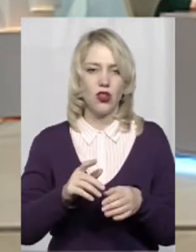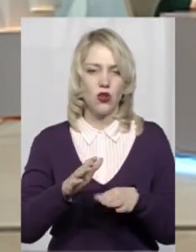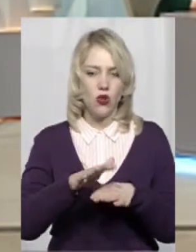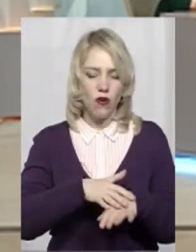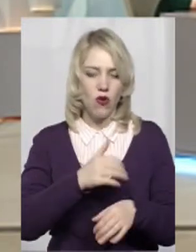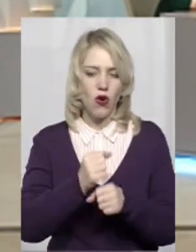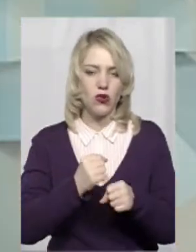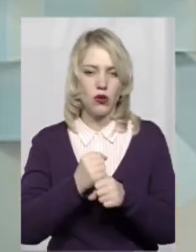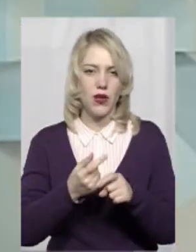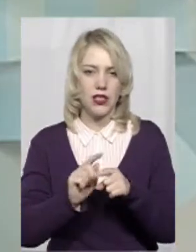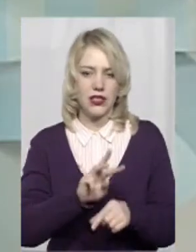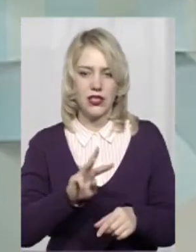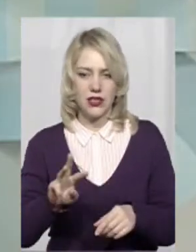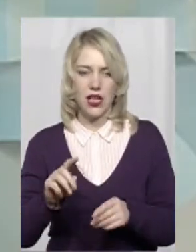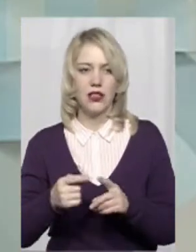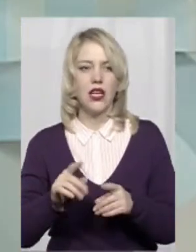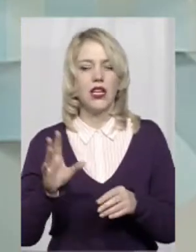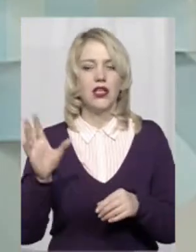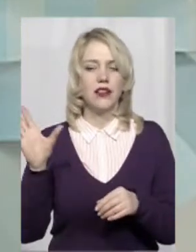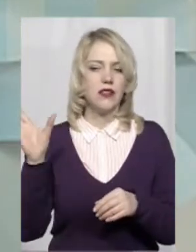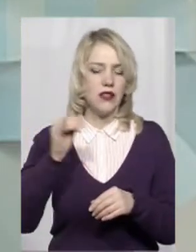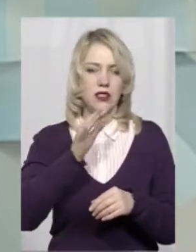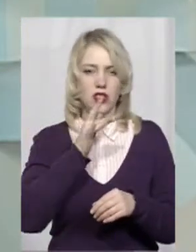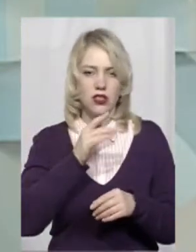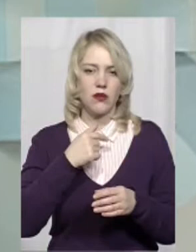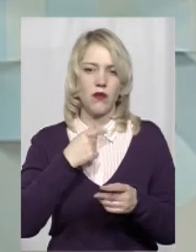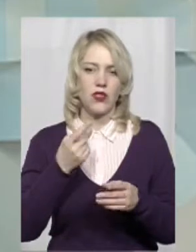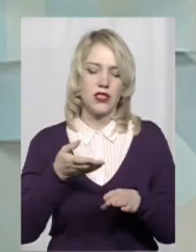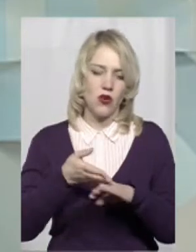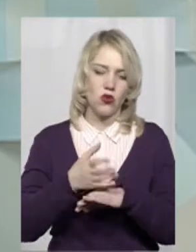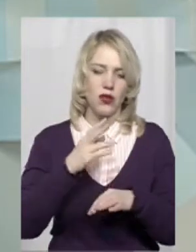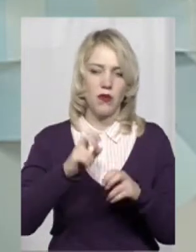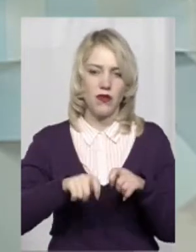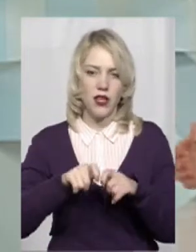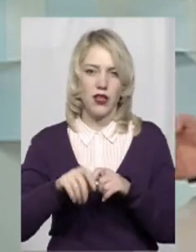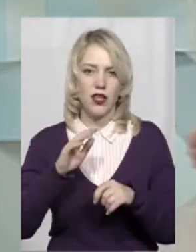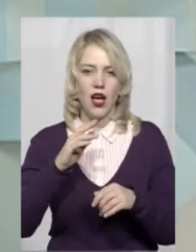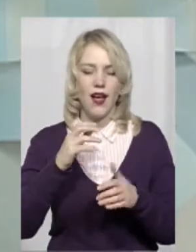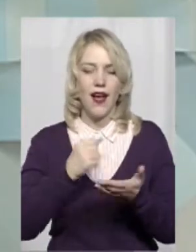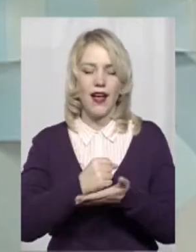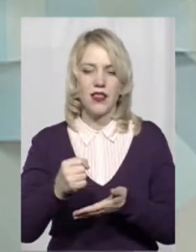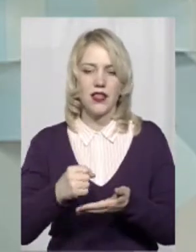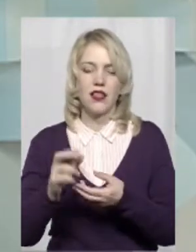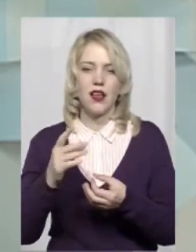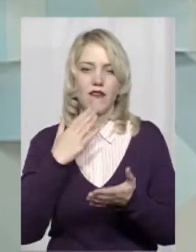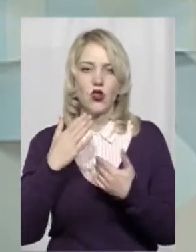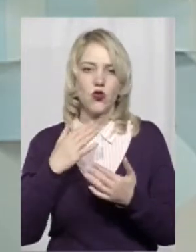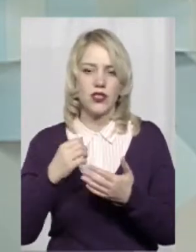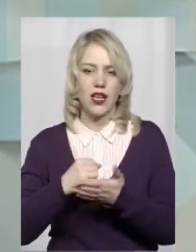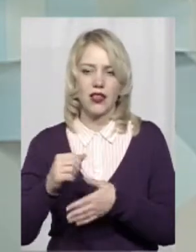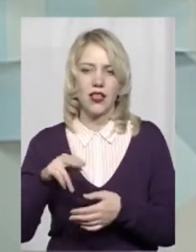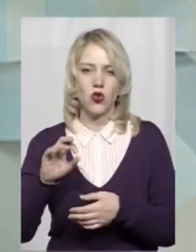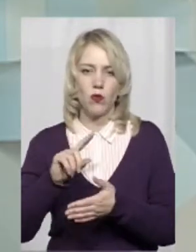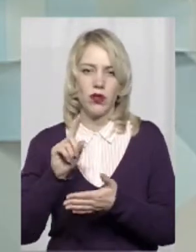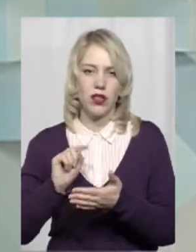усіх джерелах намагаємось говорити, що люди, заходьте, перевіряйте своїх кандидатів, як вони ставляться до тих чи інших питань. І, до речі, там є